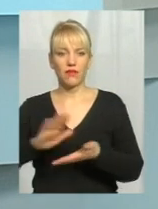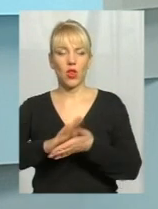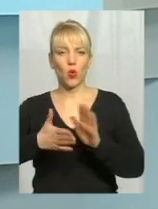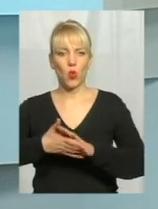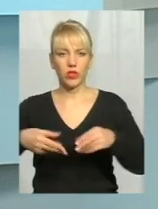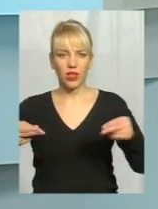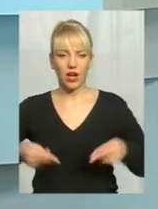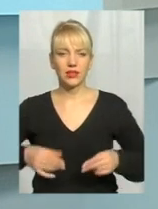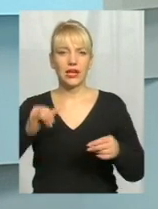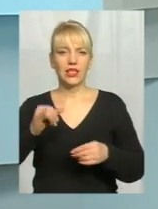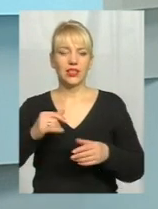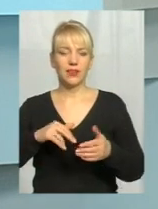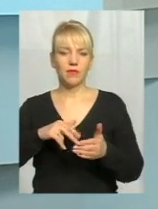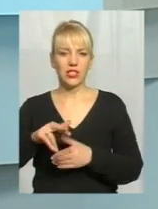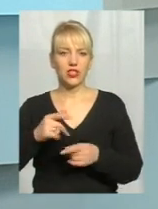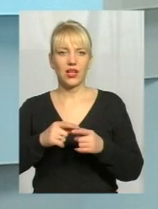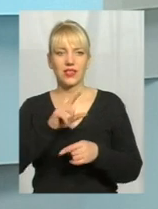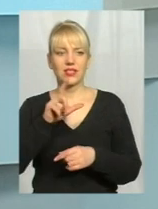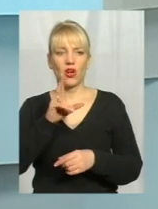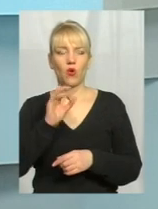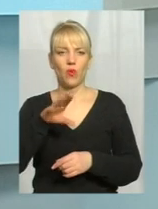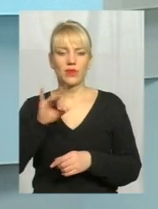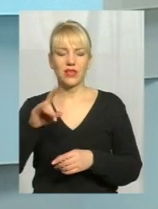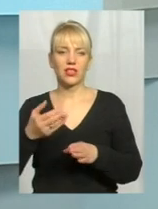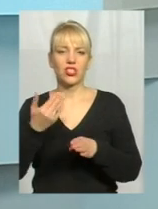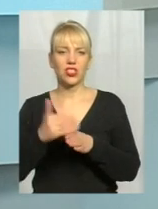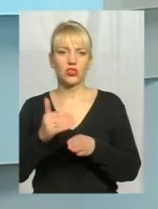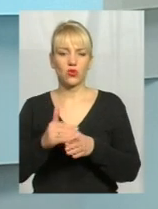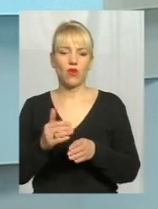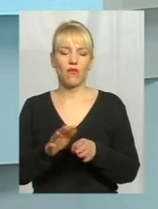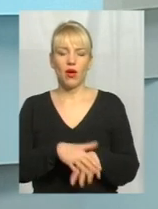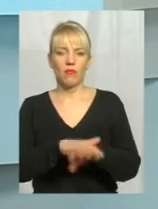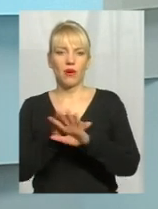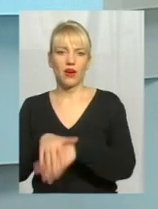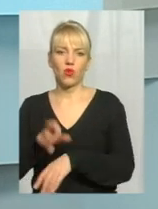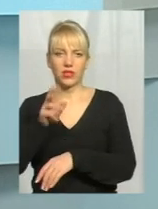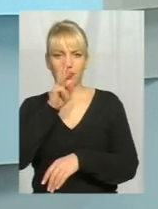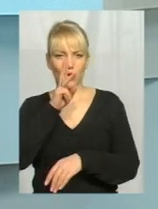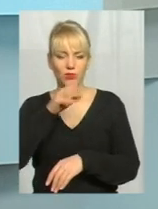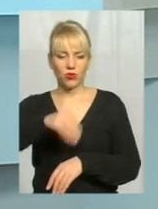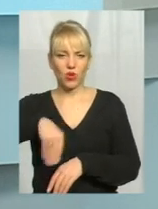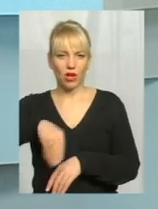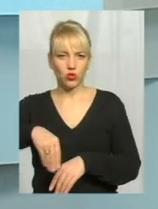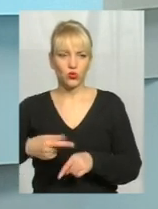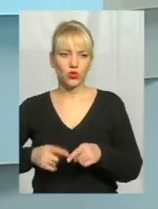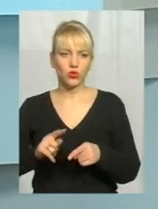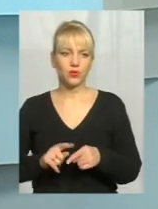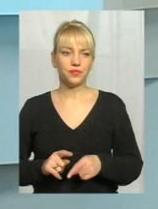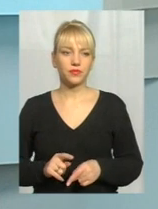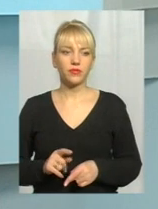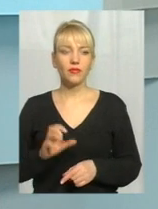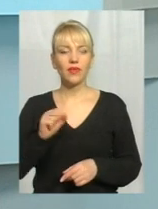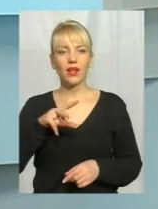з того чи іншого військового комісаріата і частково там перераховувалися, на заробітню карточку, чи потім разом з фактичною зарплатою.